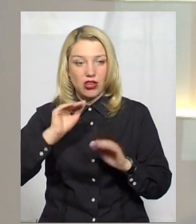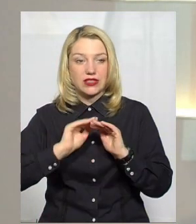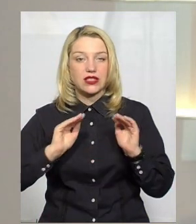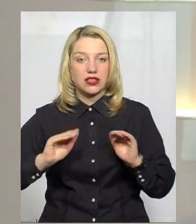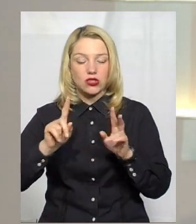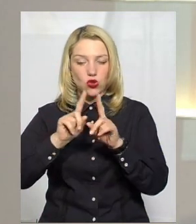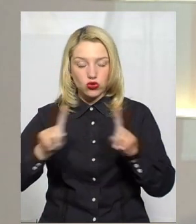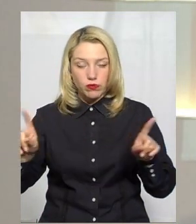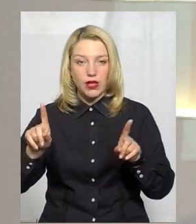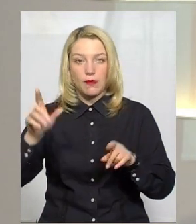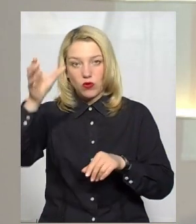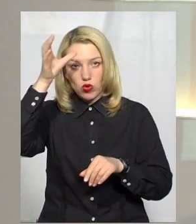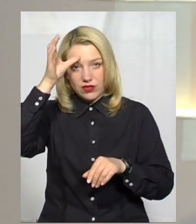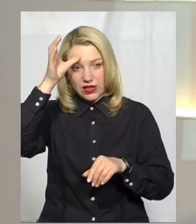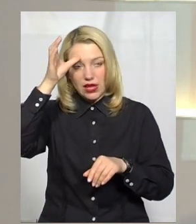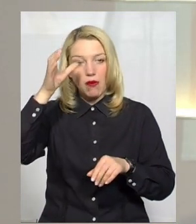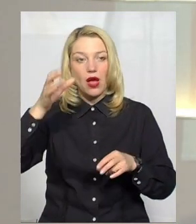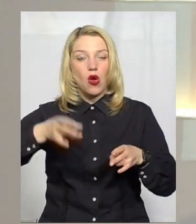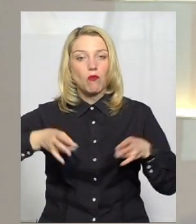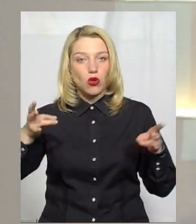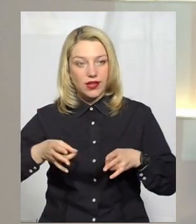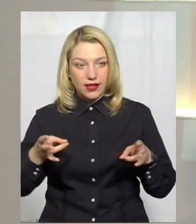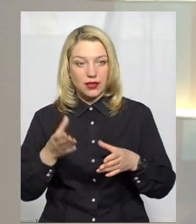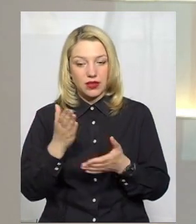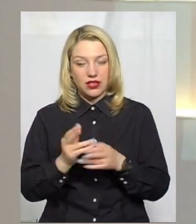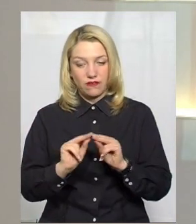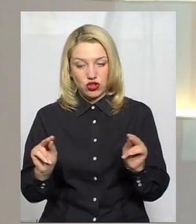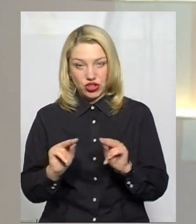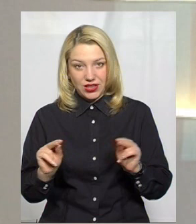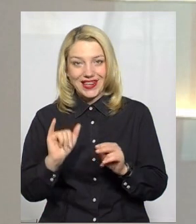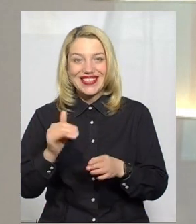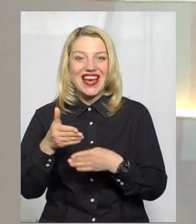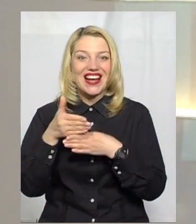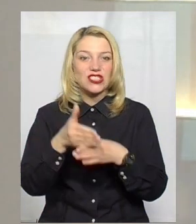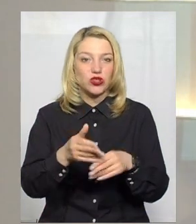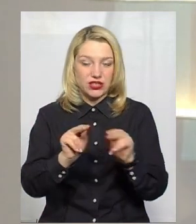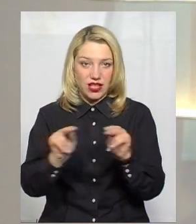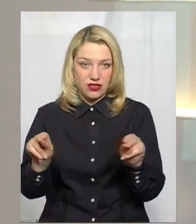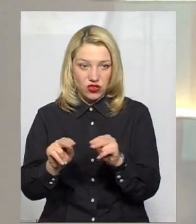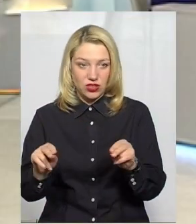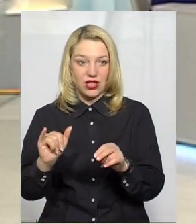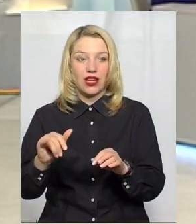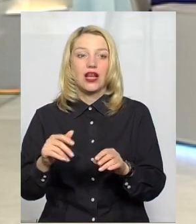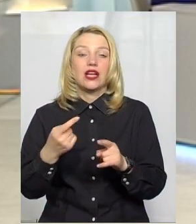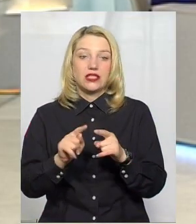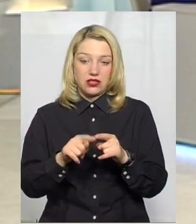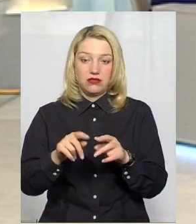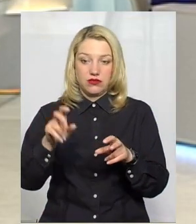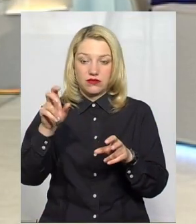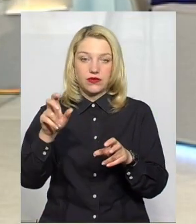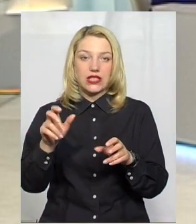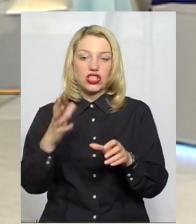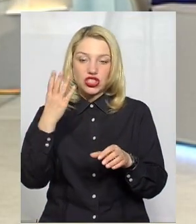особливими освітніми потребами, є вчитель, є асистент. І асистент ще додатково